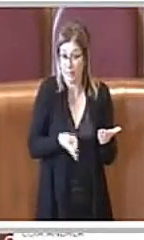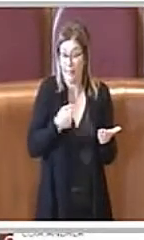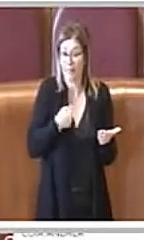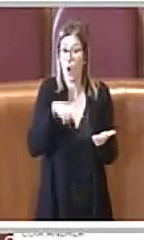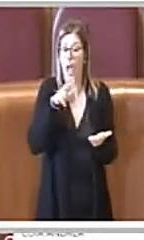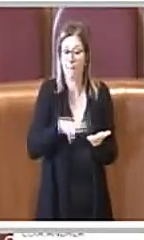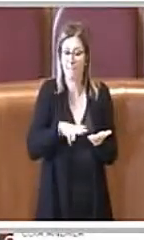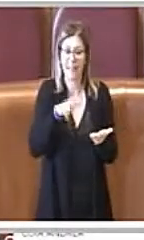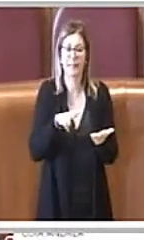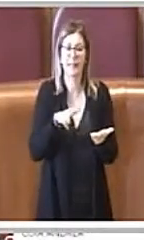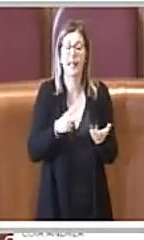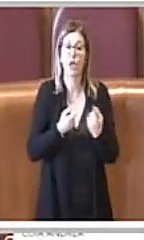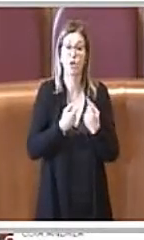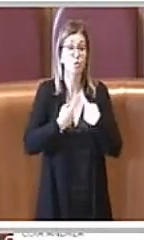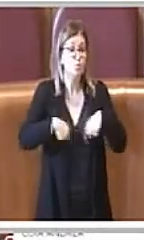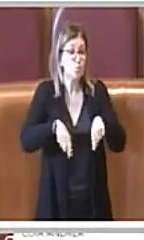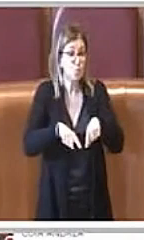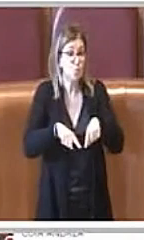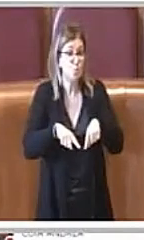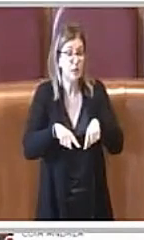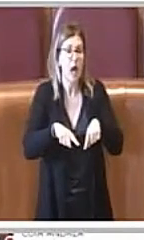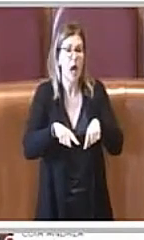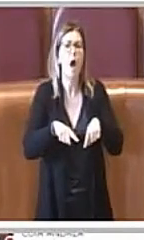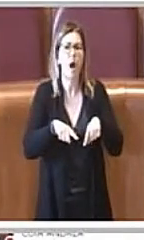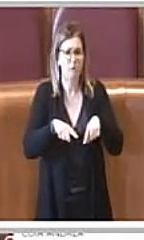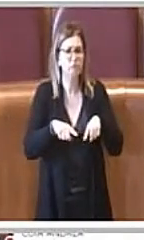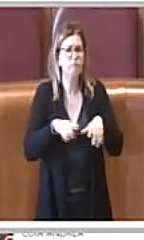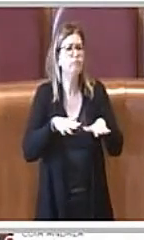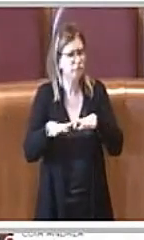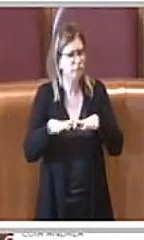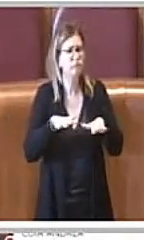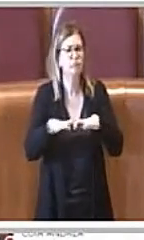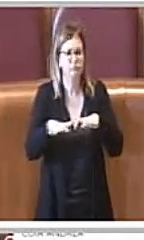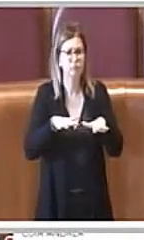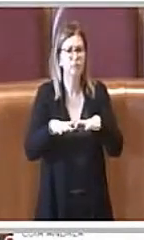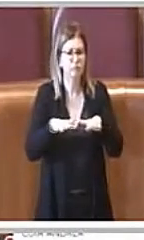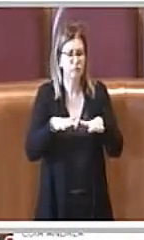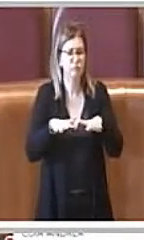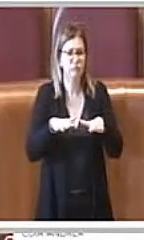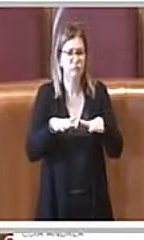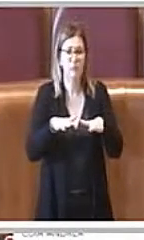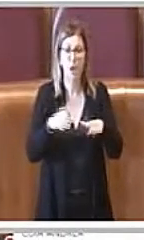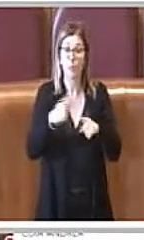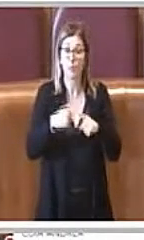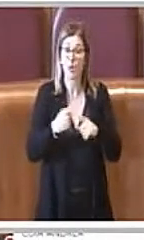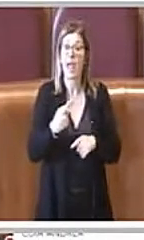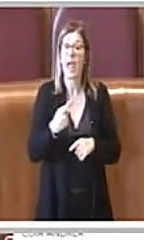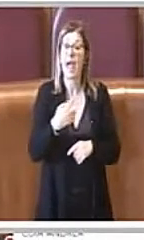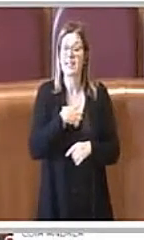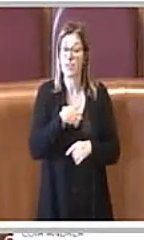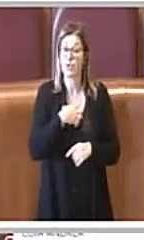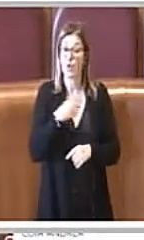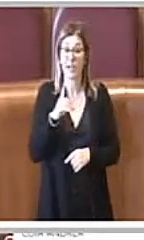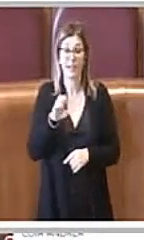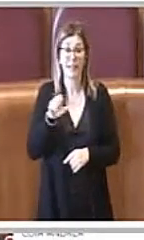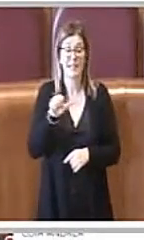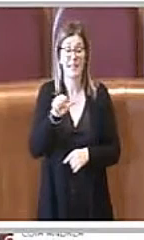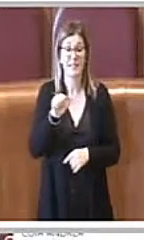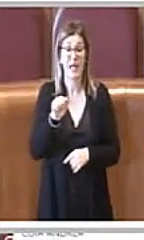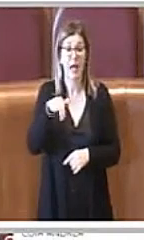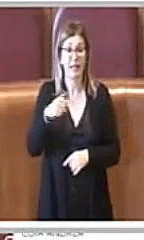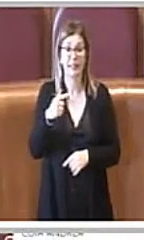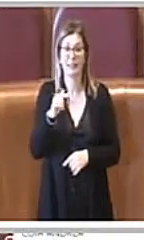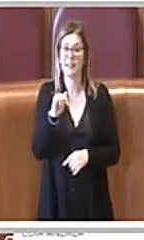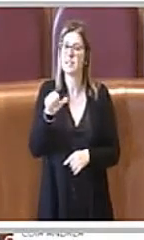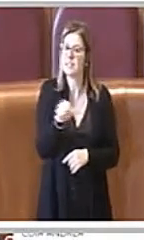la Giunta si è mossa con tempismo e l'assessore De Santis, devo assolutamente riconoscerlo